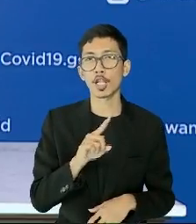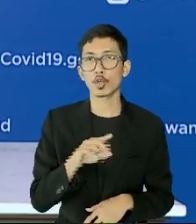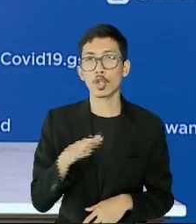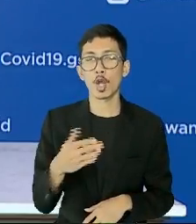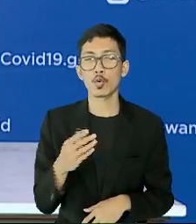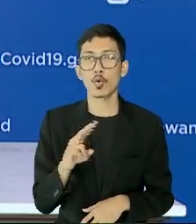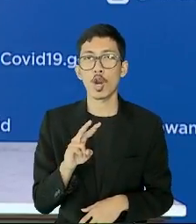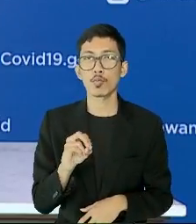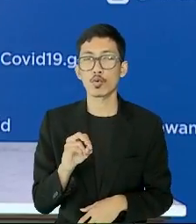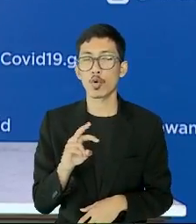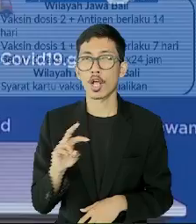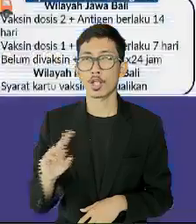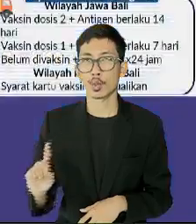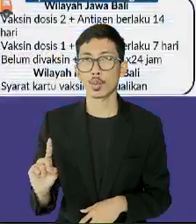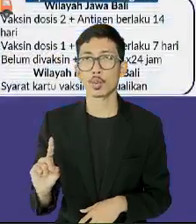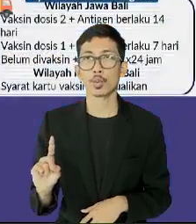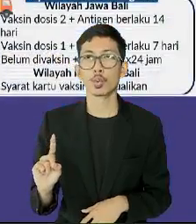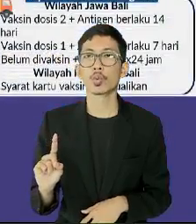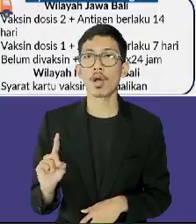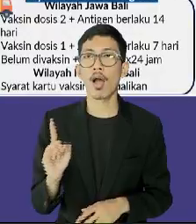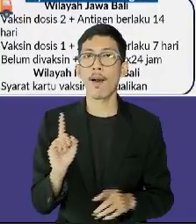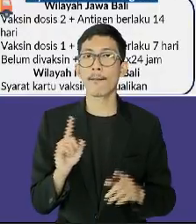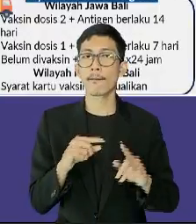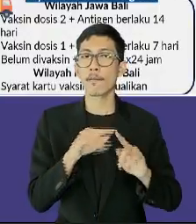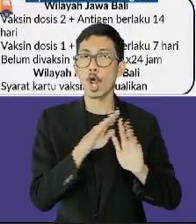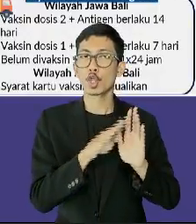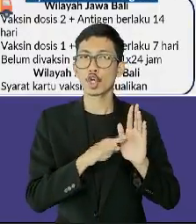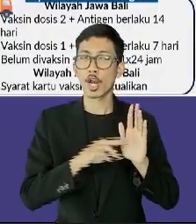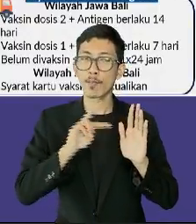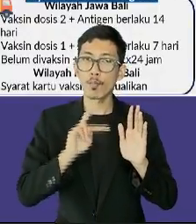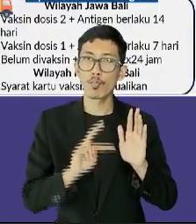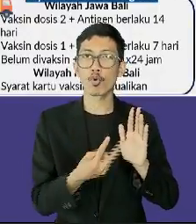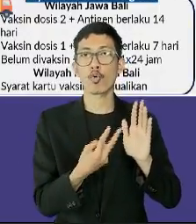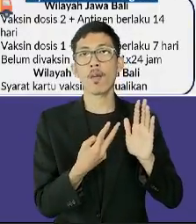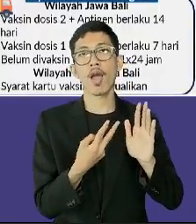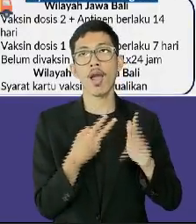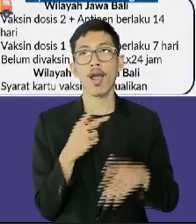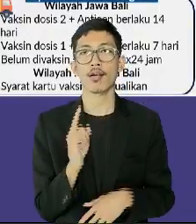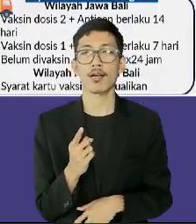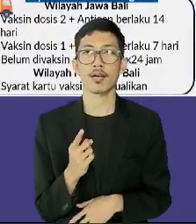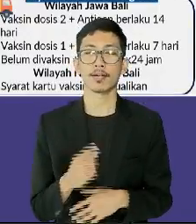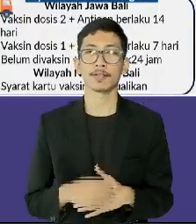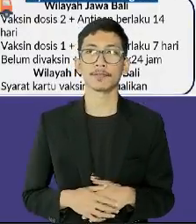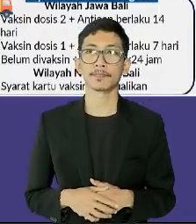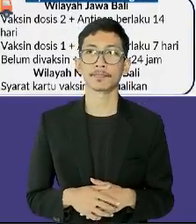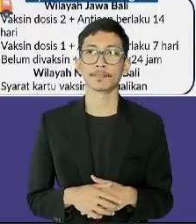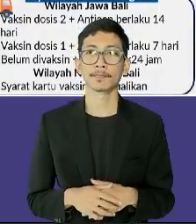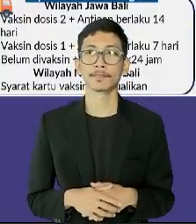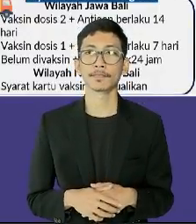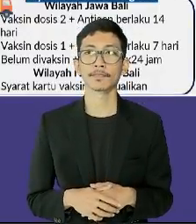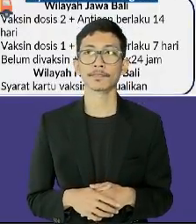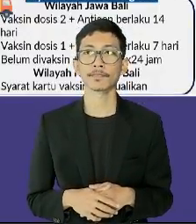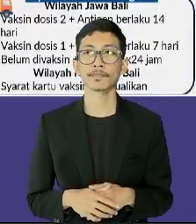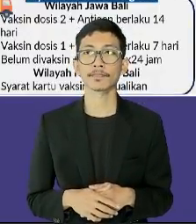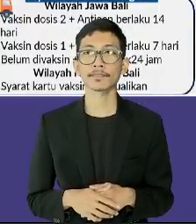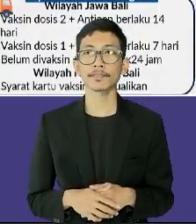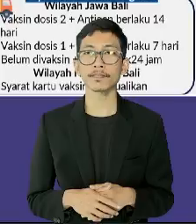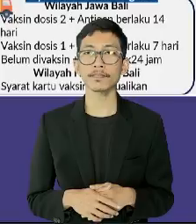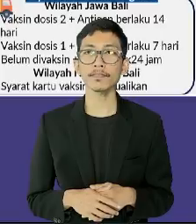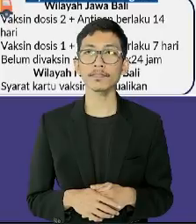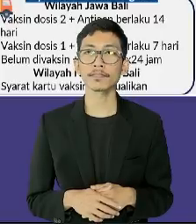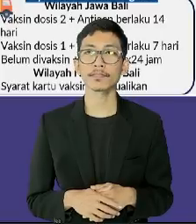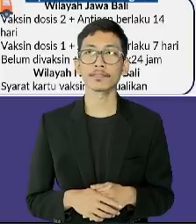terjadi perubahan pengaturan syarat pelaku perjalanan dalam negeri saat ini yaitu pengetatan